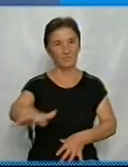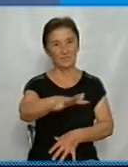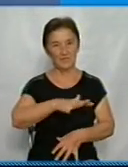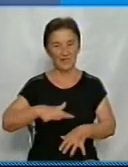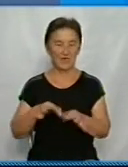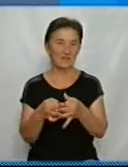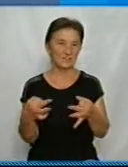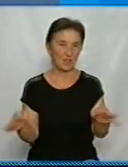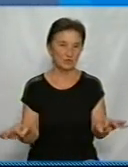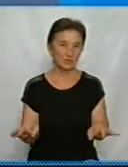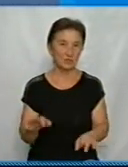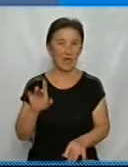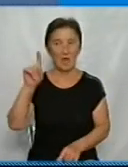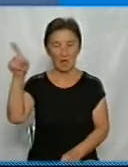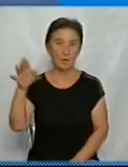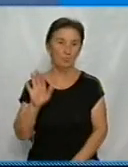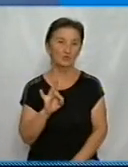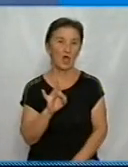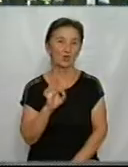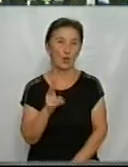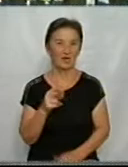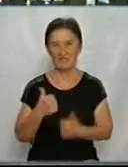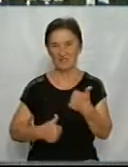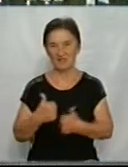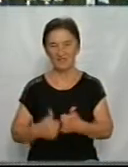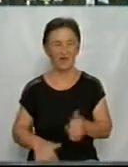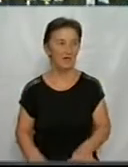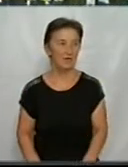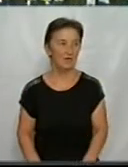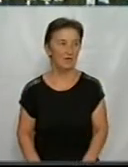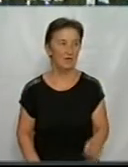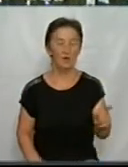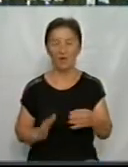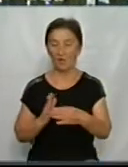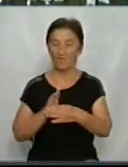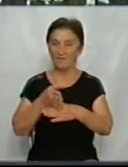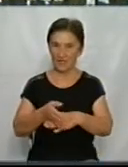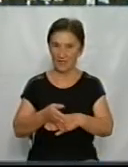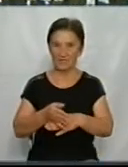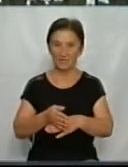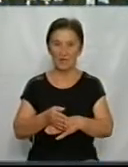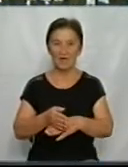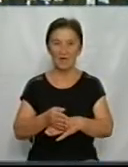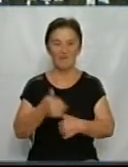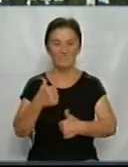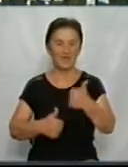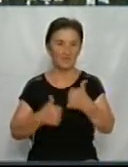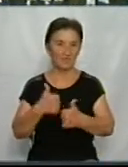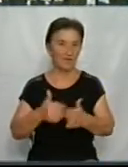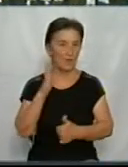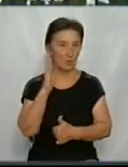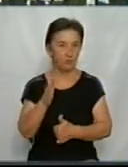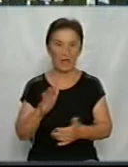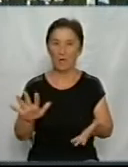острові розпочнеться рок-фестиваль. Вхід на цей фестиваль буде безкоштовний, але ми будемо